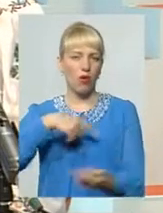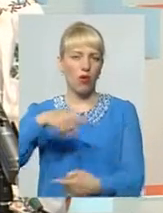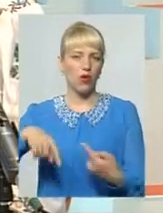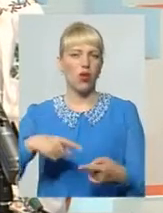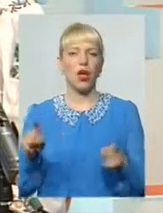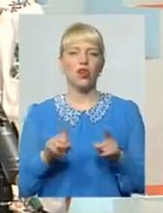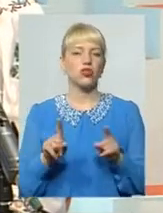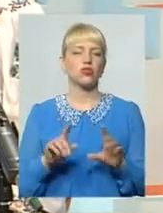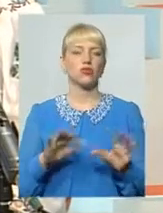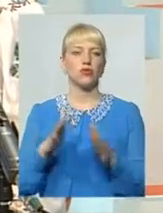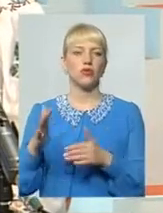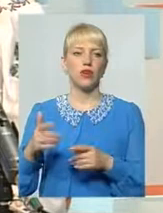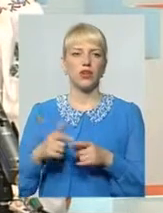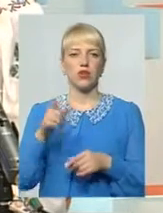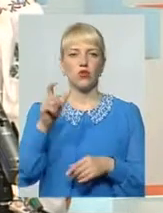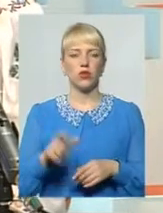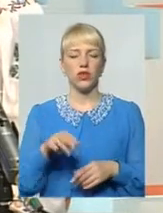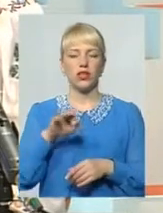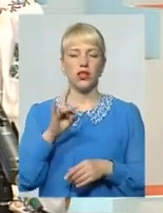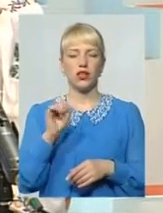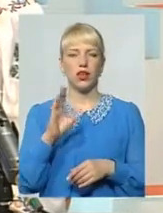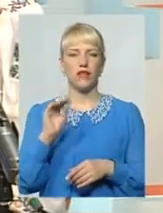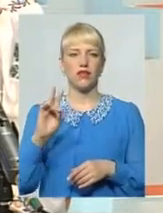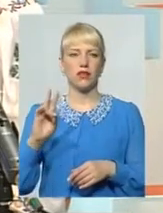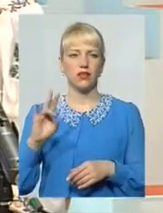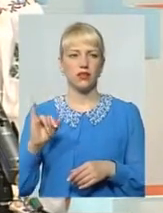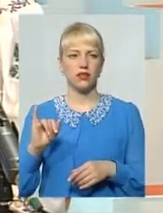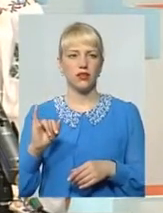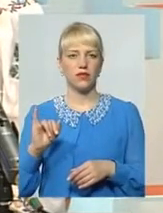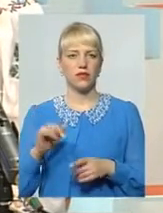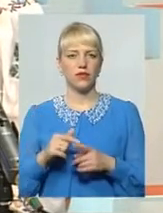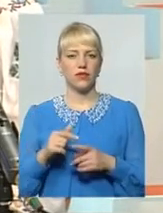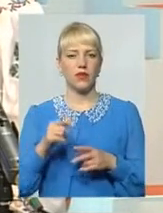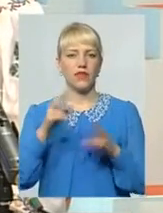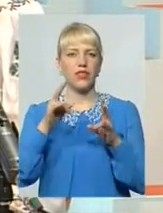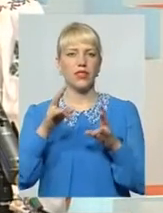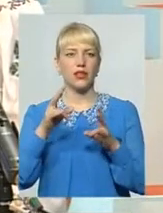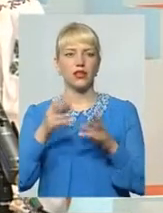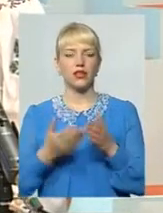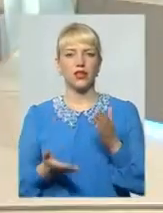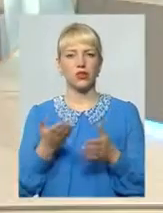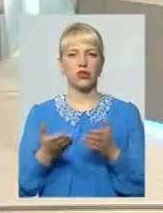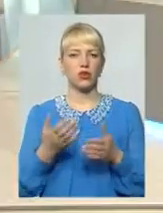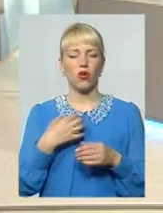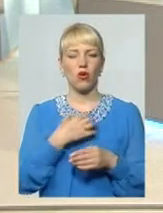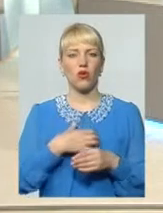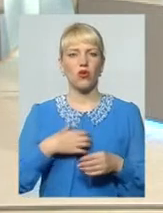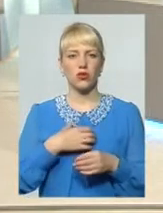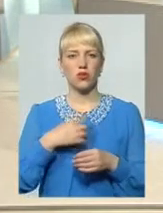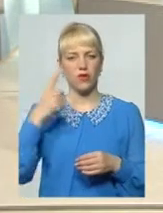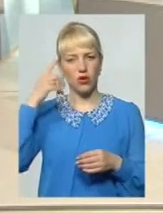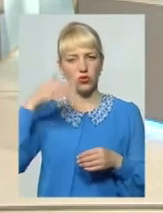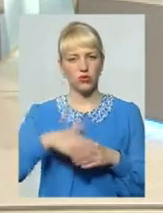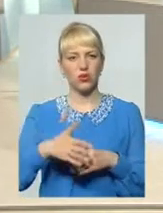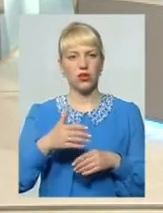відбувається з людиною в травмі? В травмі людина, як правило, основне положення, розуміння,